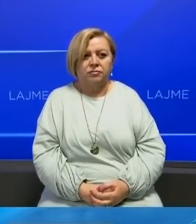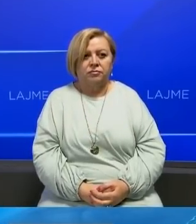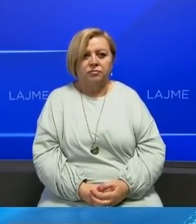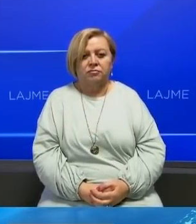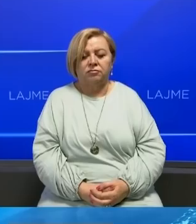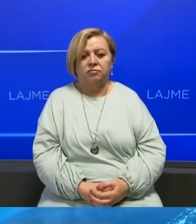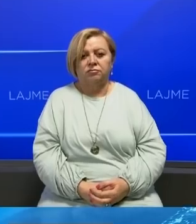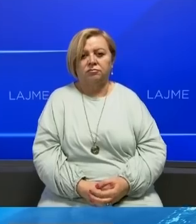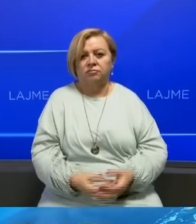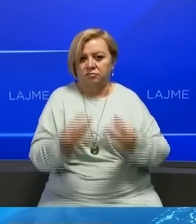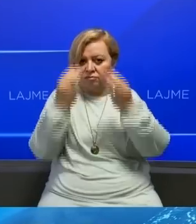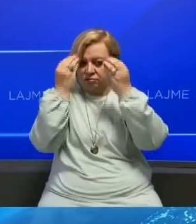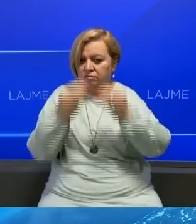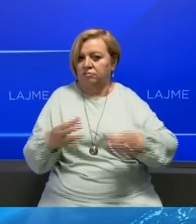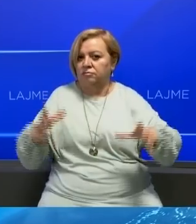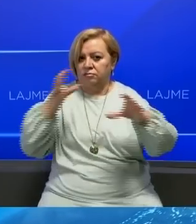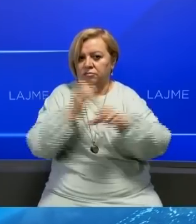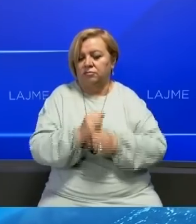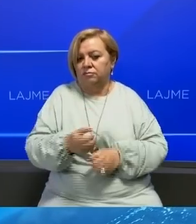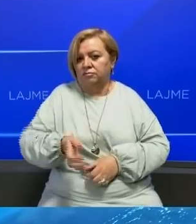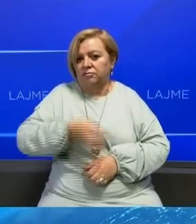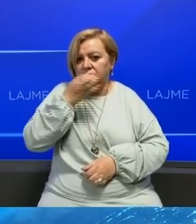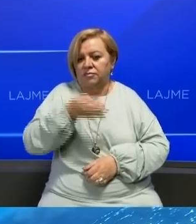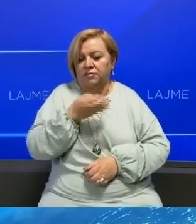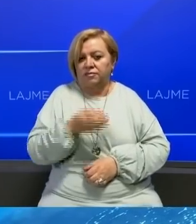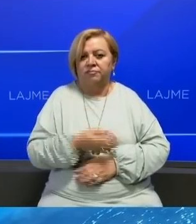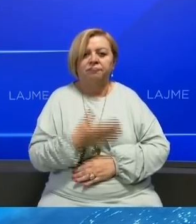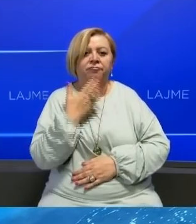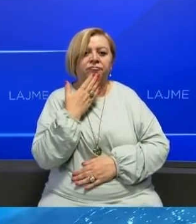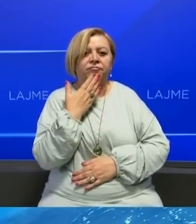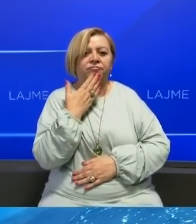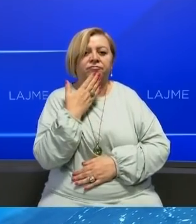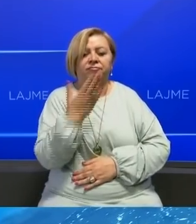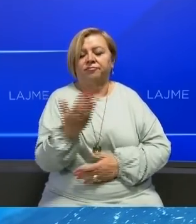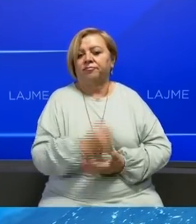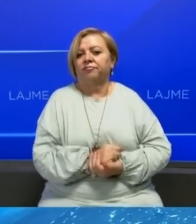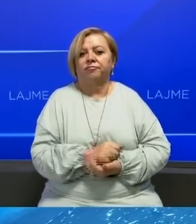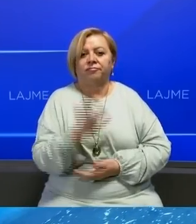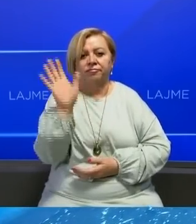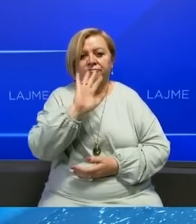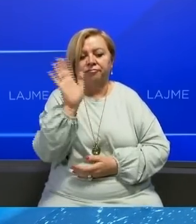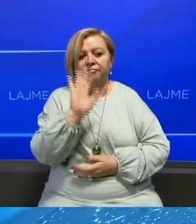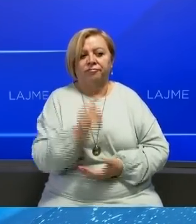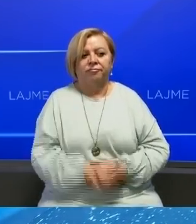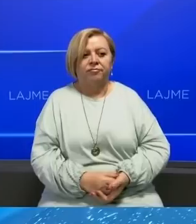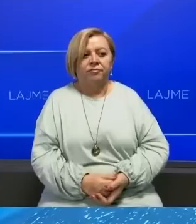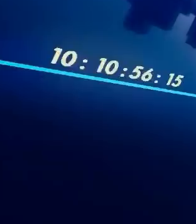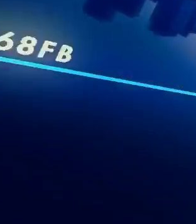Të në ru shikuese, ka që për imajnë e ditës për sot. Ne të takohemi së rishbash, këmiru pafshim.